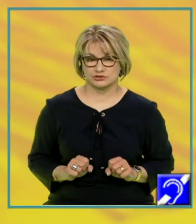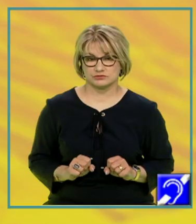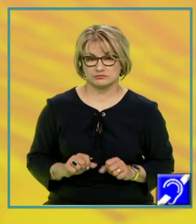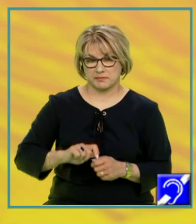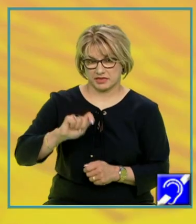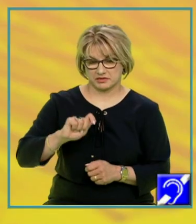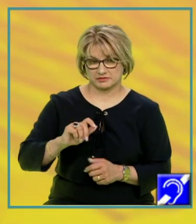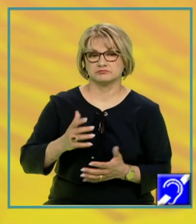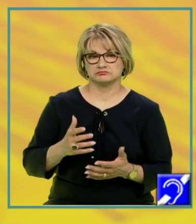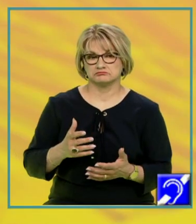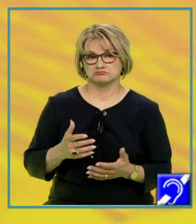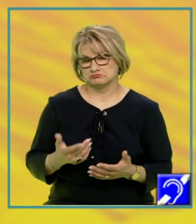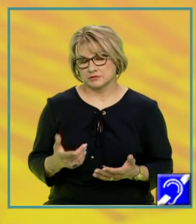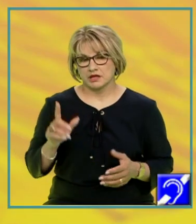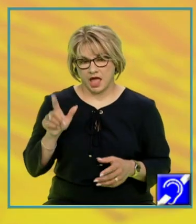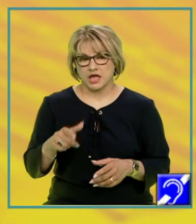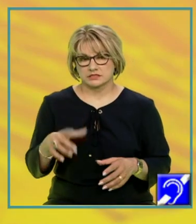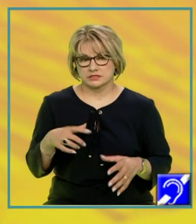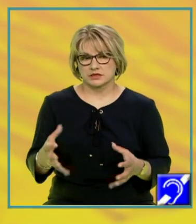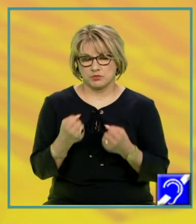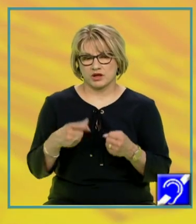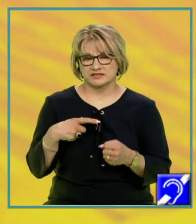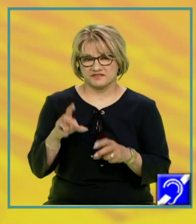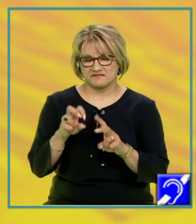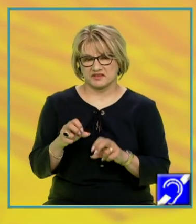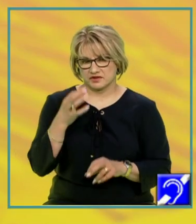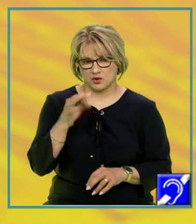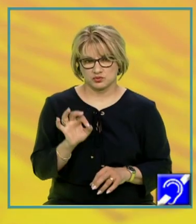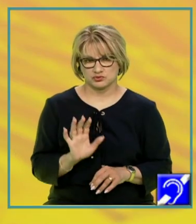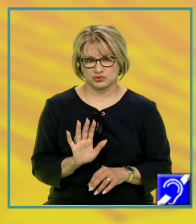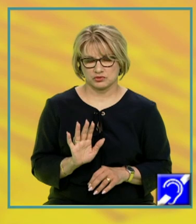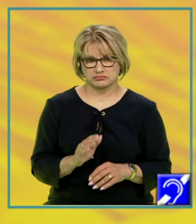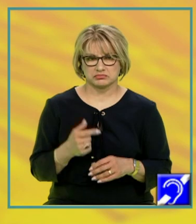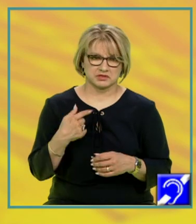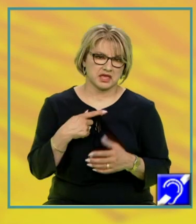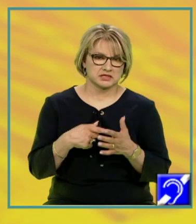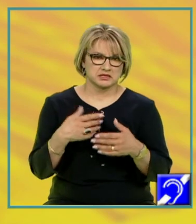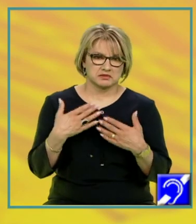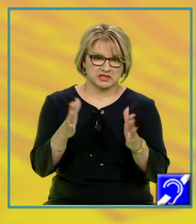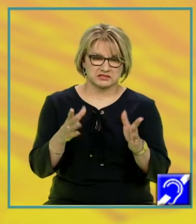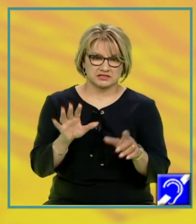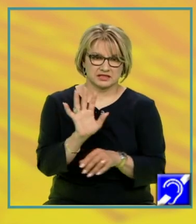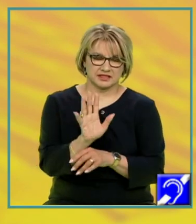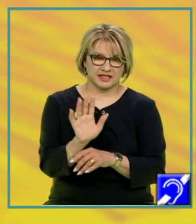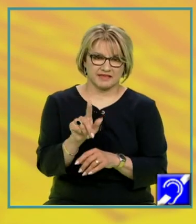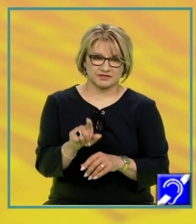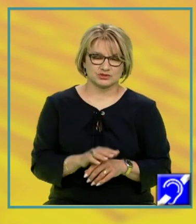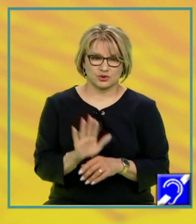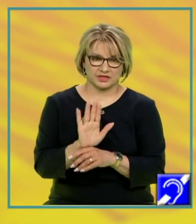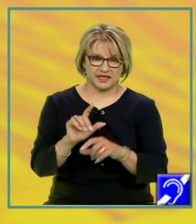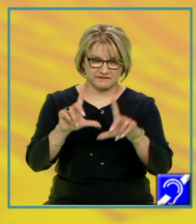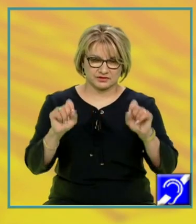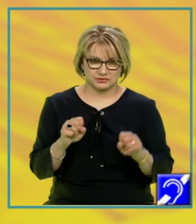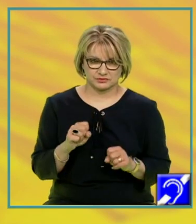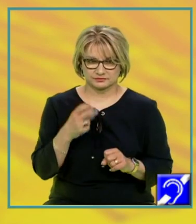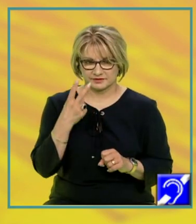care poate fi verificată relativ ușor deschizând televizorul și urmănind un match din campionatul național de basket sau